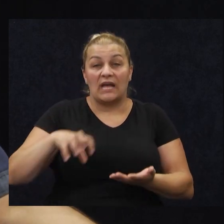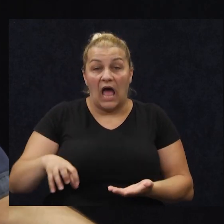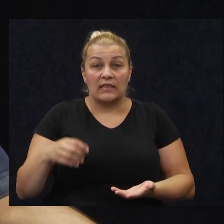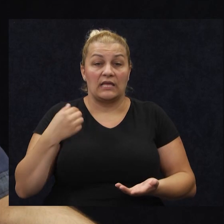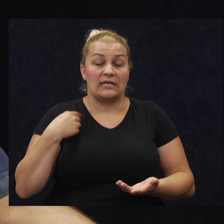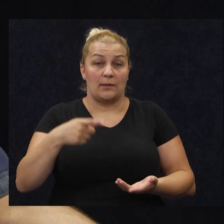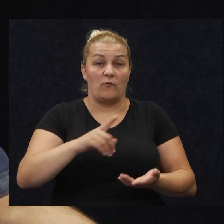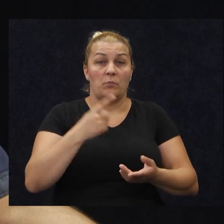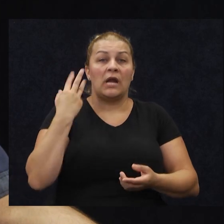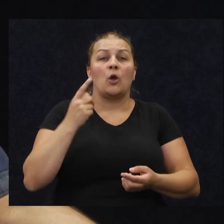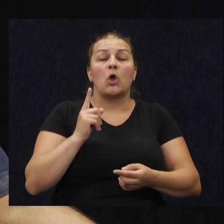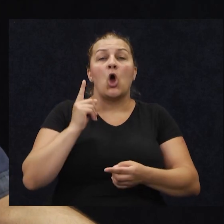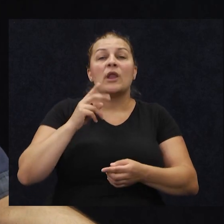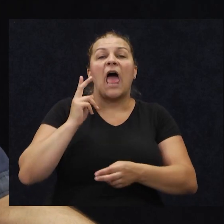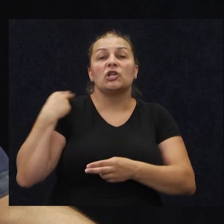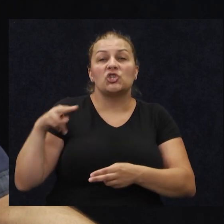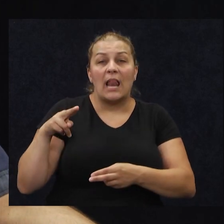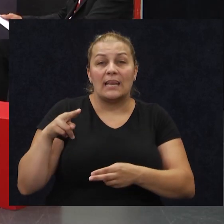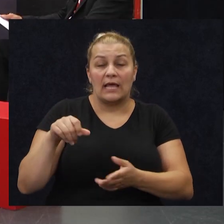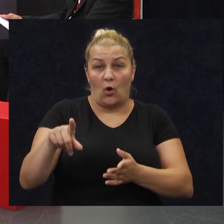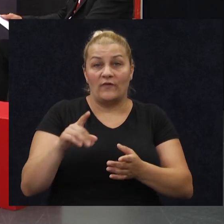Ja sam tom prilikom bio načelnik veze taktičke grupe.